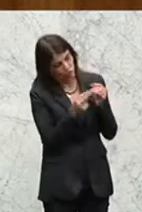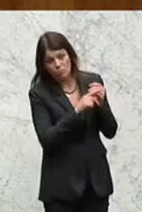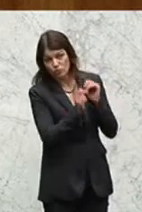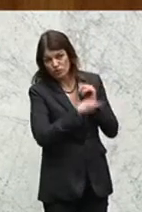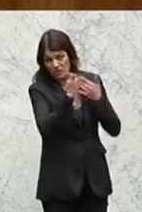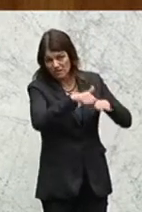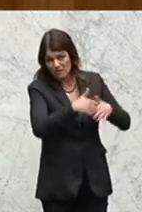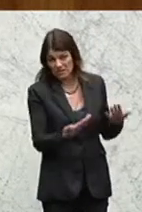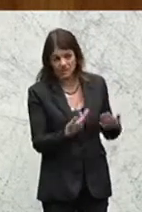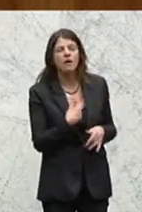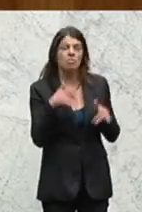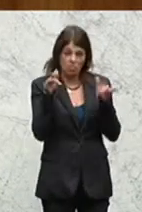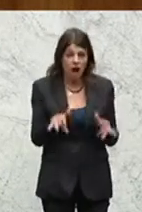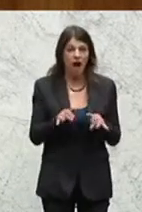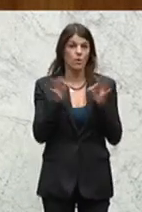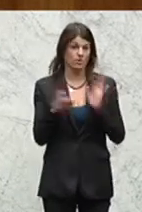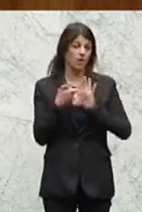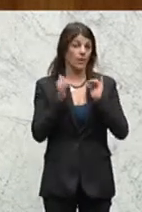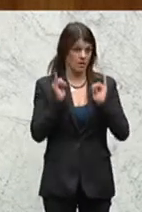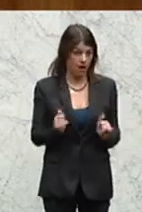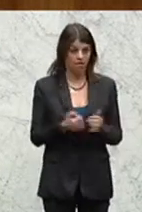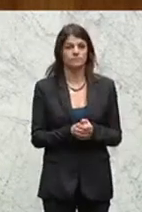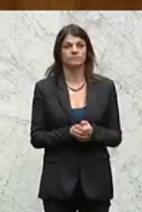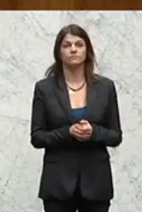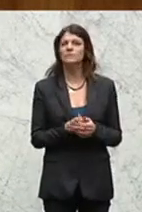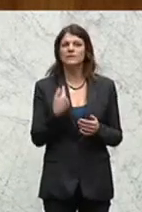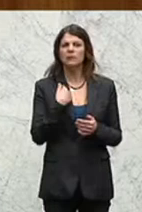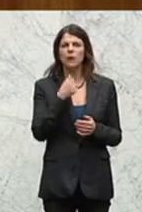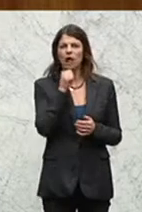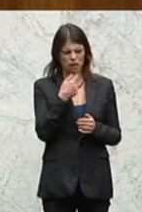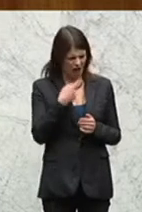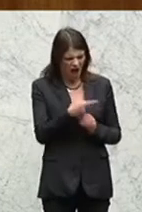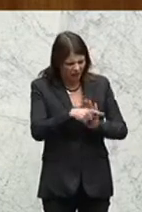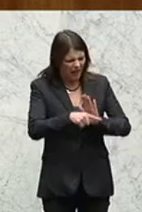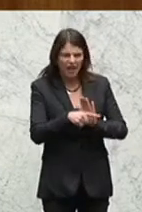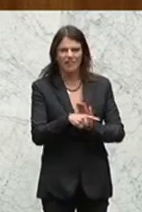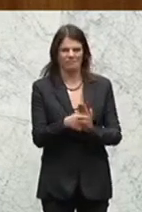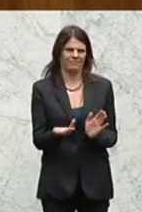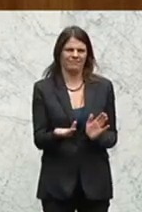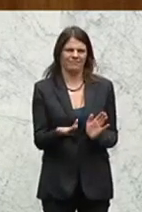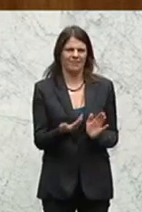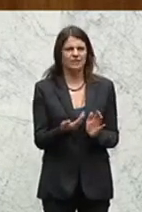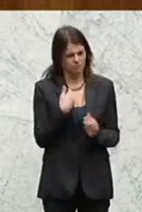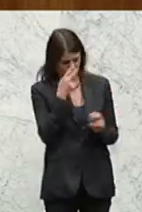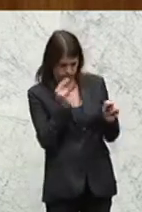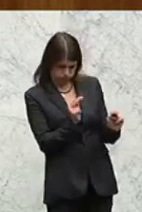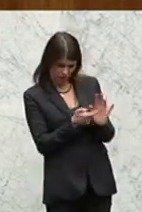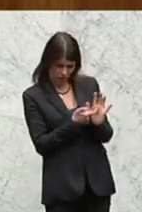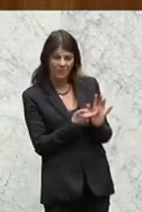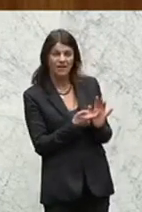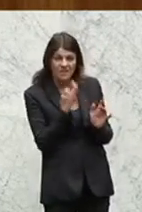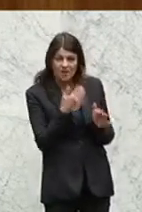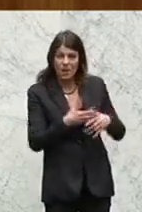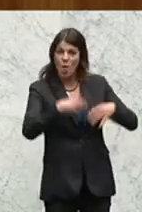Wir stehen vor großen Herausforderungen. Wir reden diese Herausforderungen aber nicht schlecht, sondern wir versuchen Lösungen zu finden.